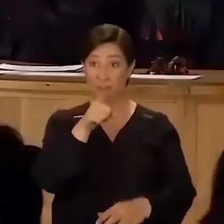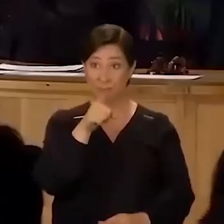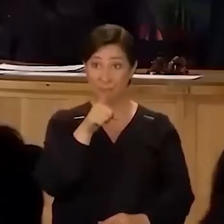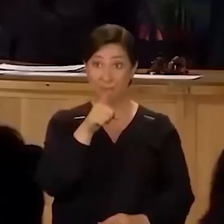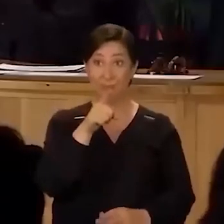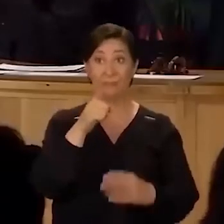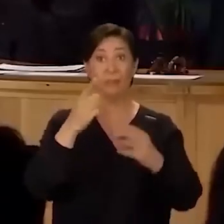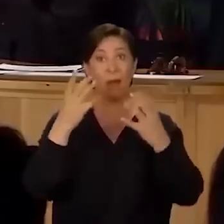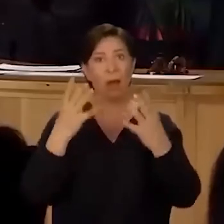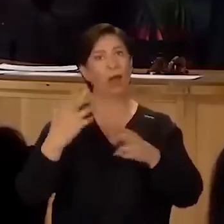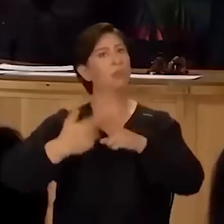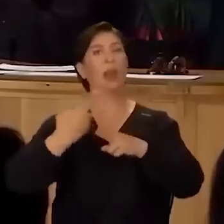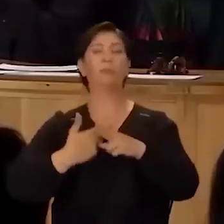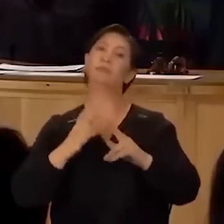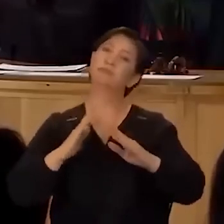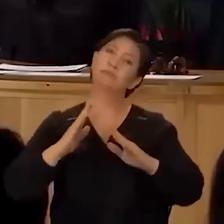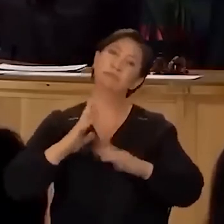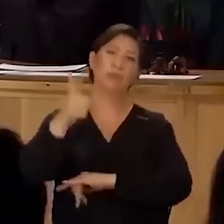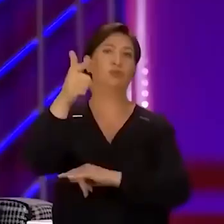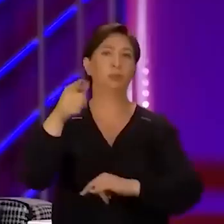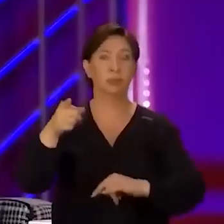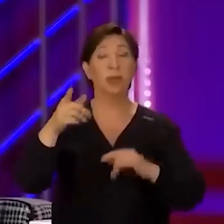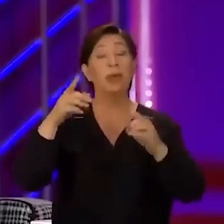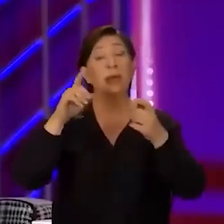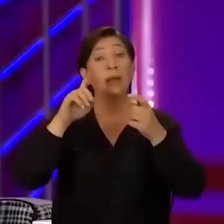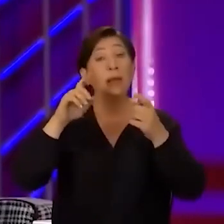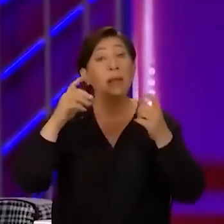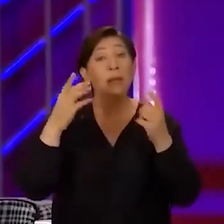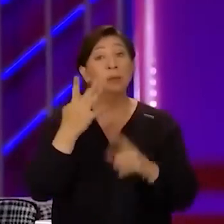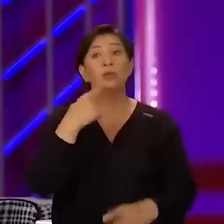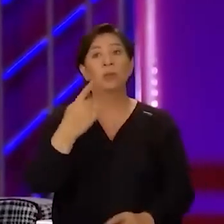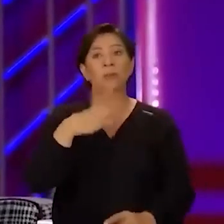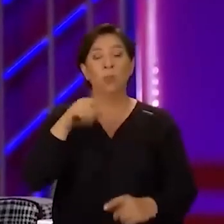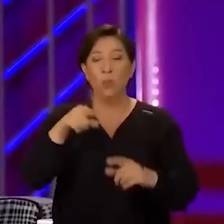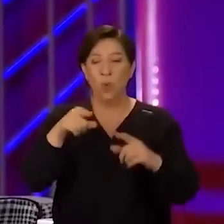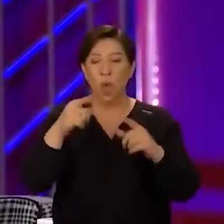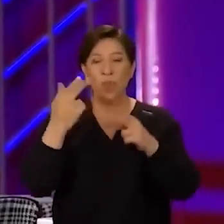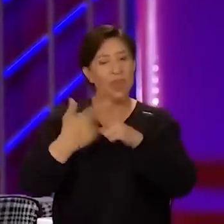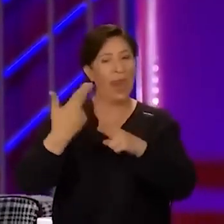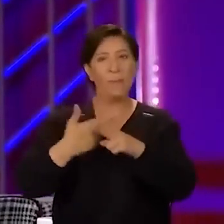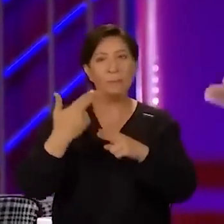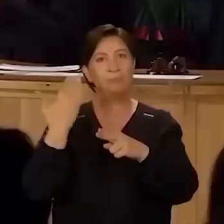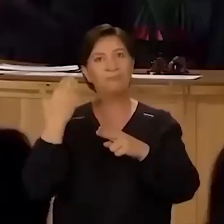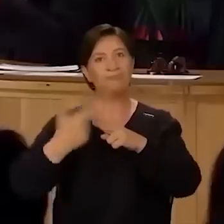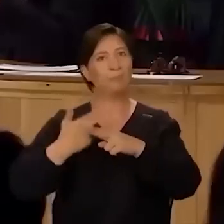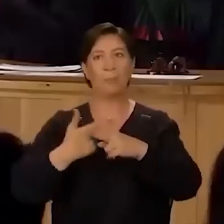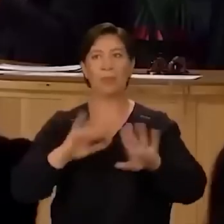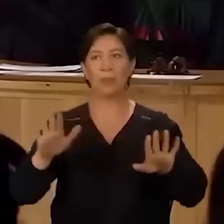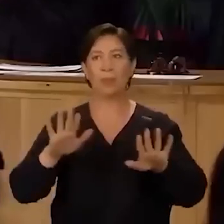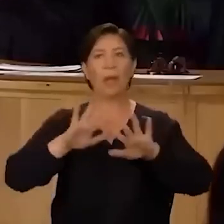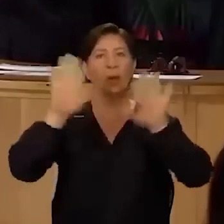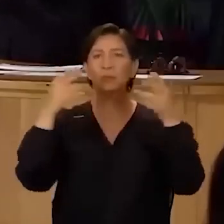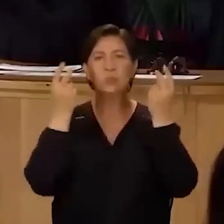ağır deneyimden geçtin. Ve şunu söylemek istiyorum sana. Bu geçirdiğin deneyimi herkes unuttu.